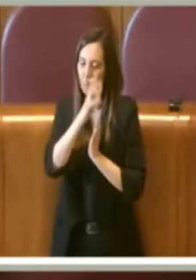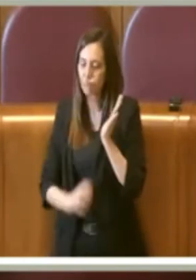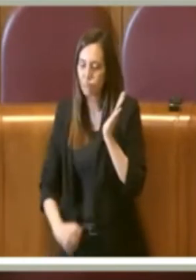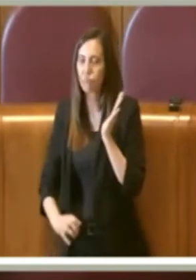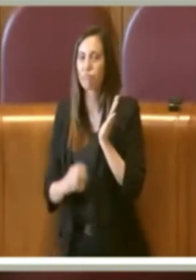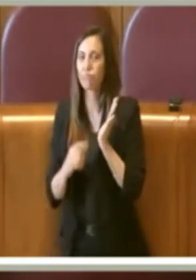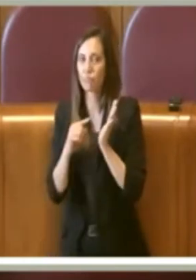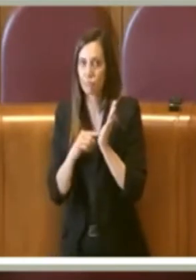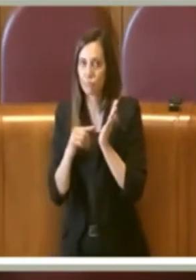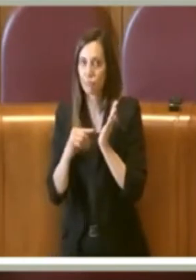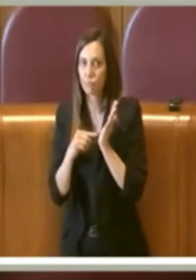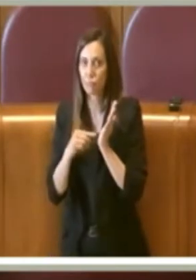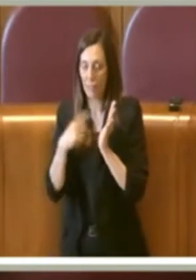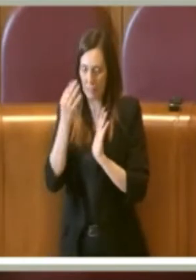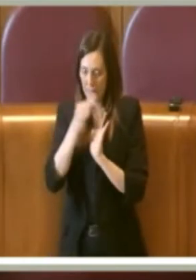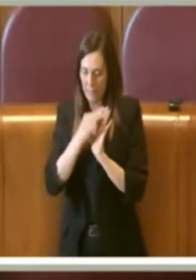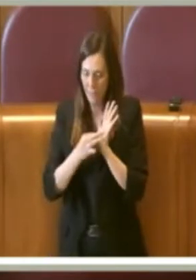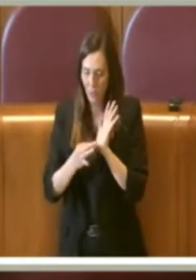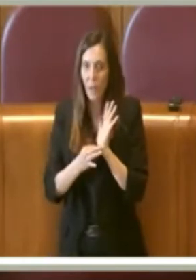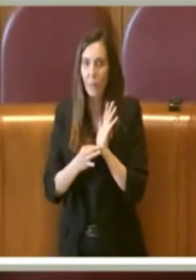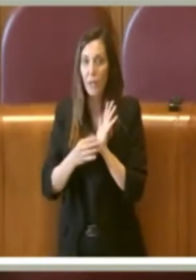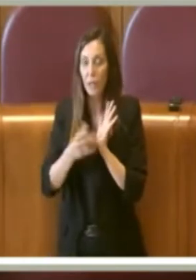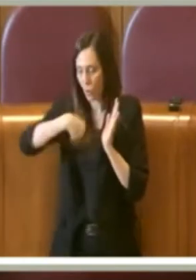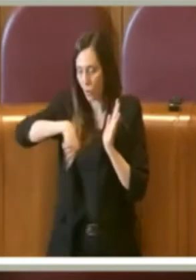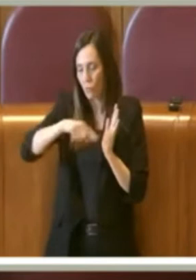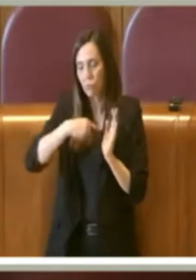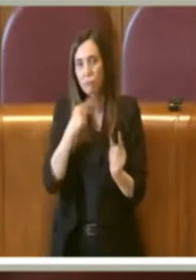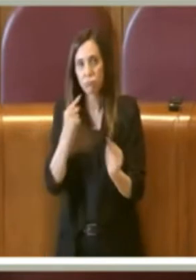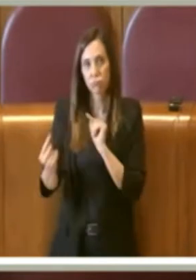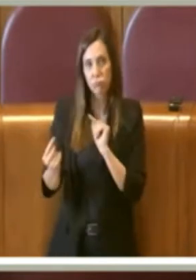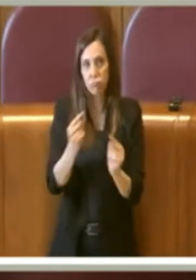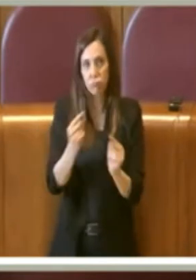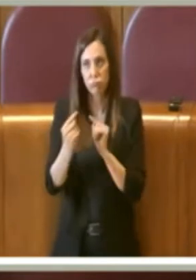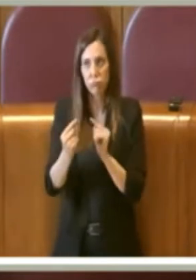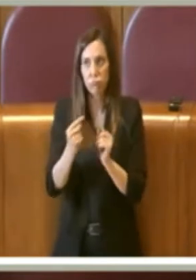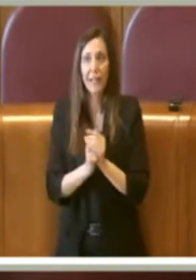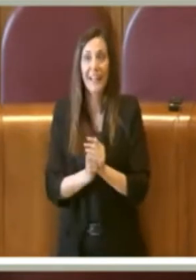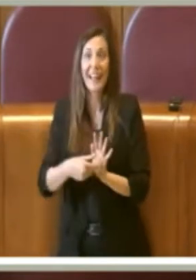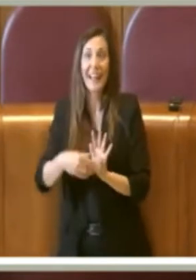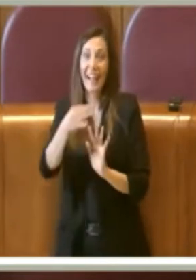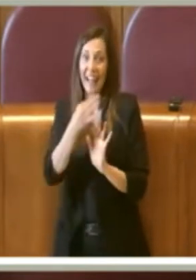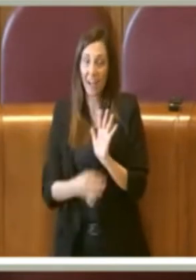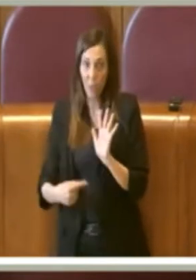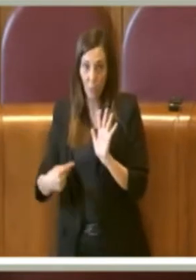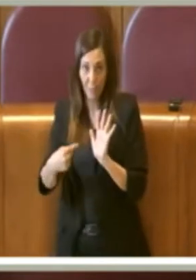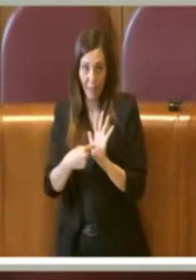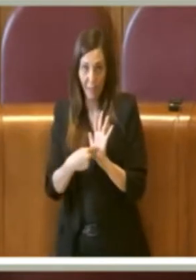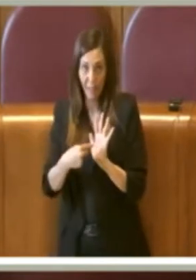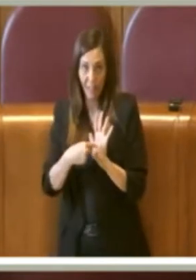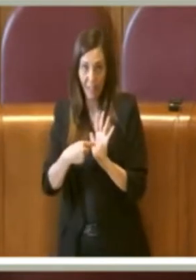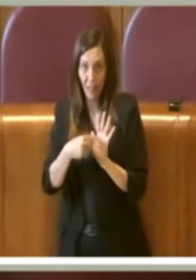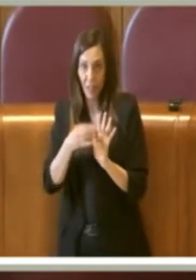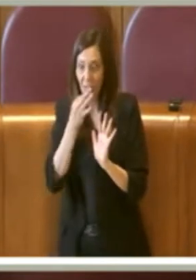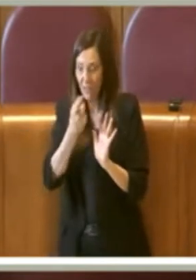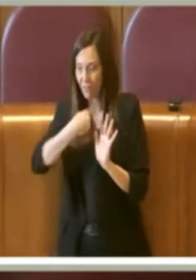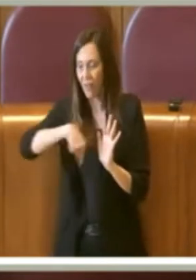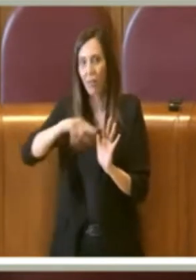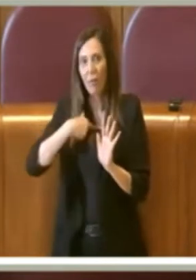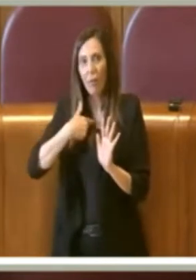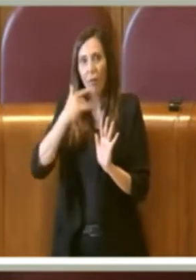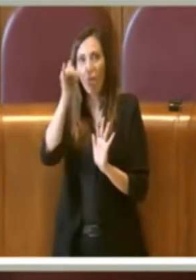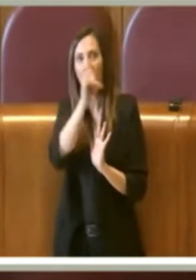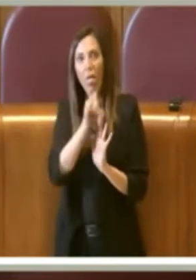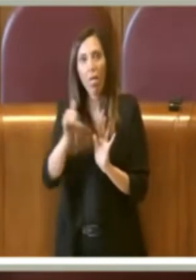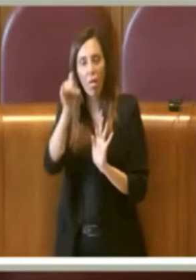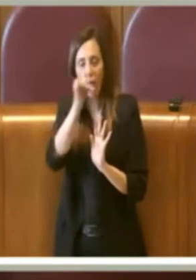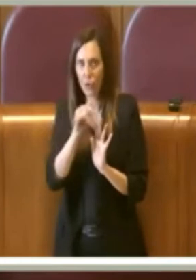regolamento che stiamo oggi discutendo, un regolamento che non deve essere preso sotto gamba, la leggera, perché